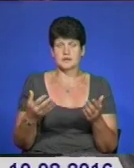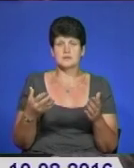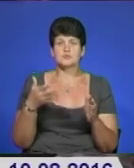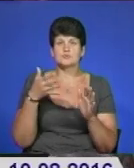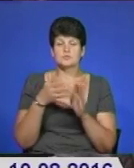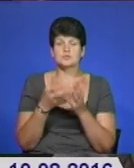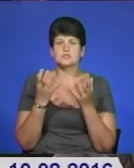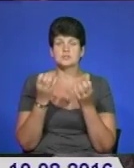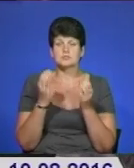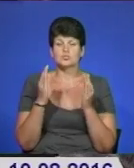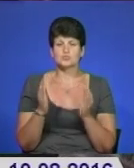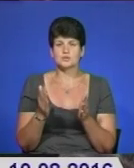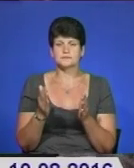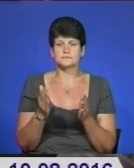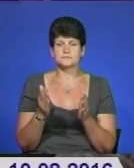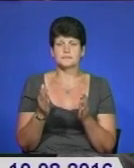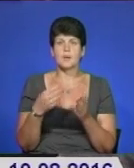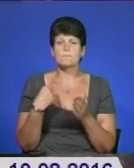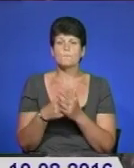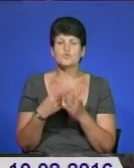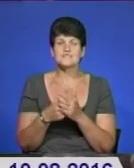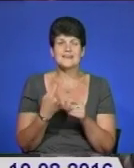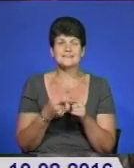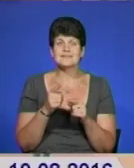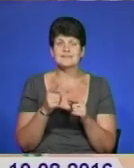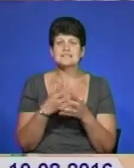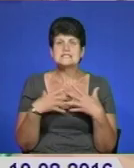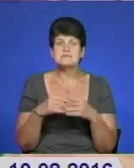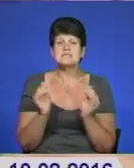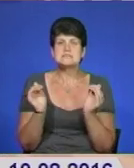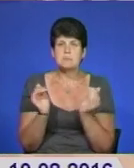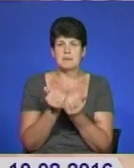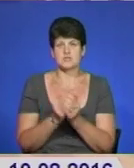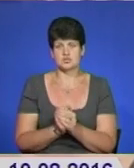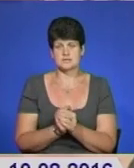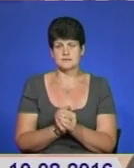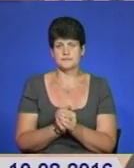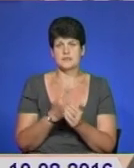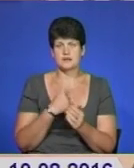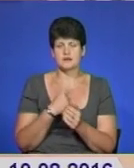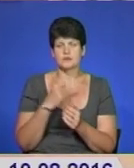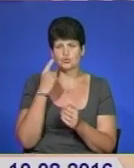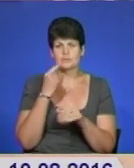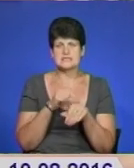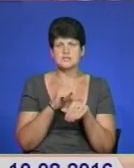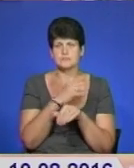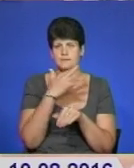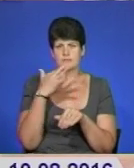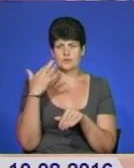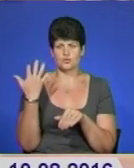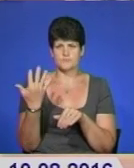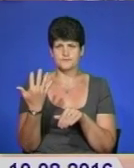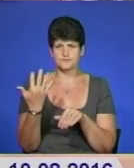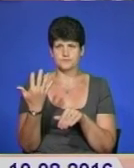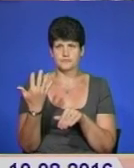бюджет сім'ї набагато зменшиться. Дарить, я думаю, що багатьох. І